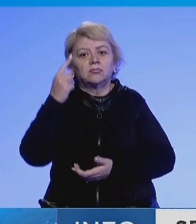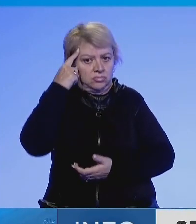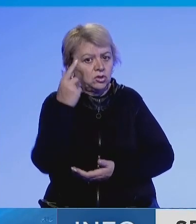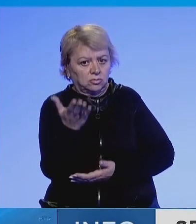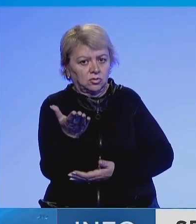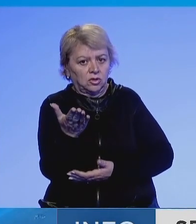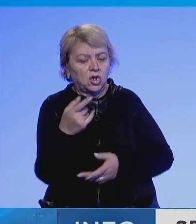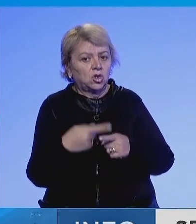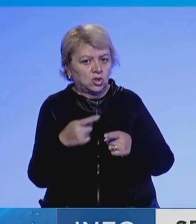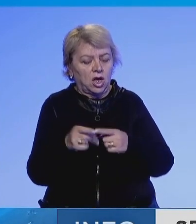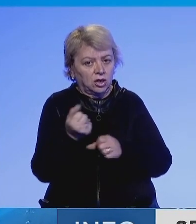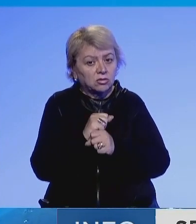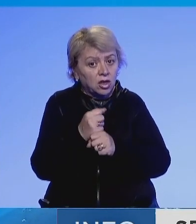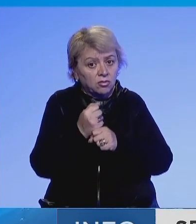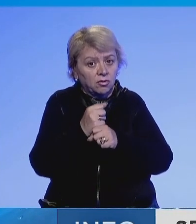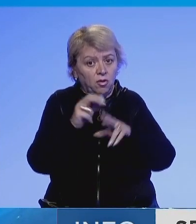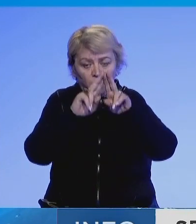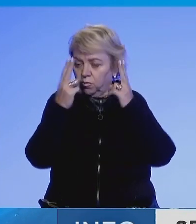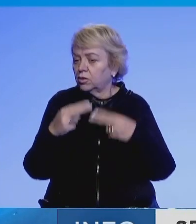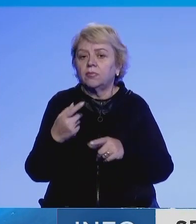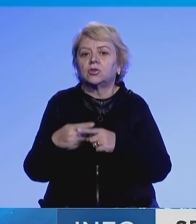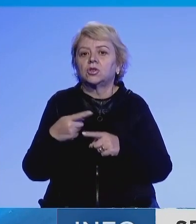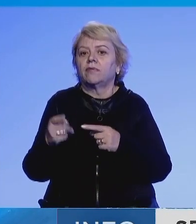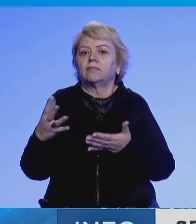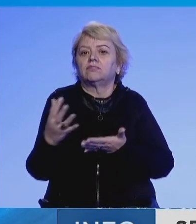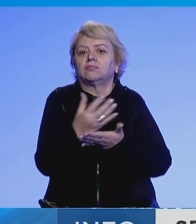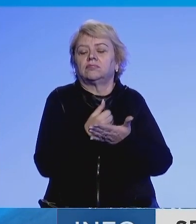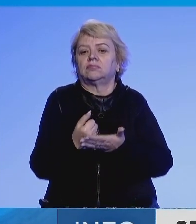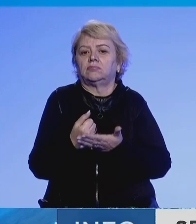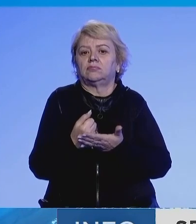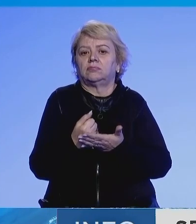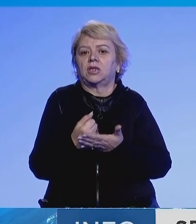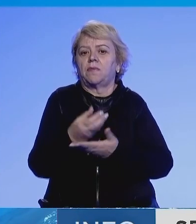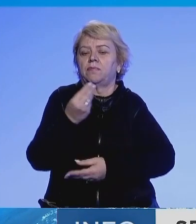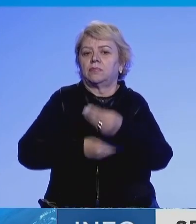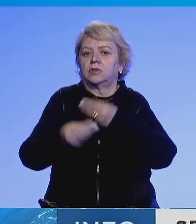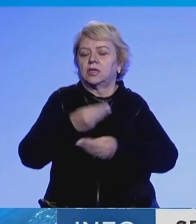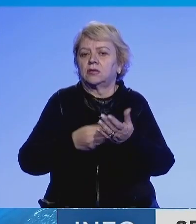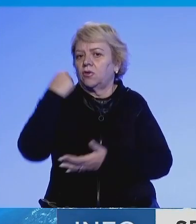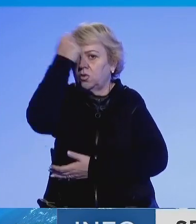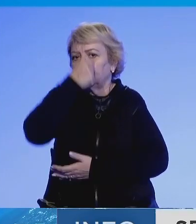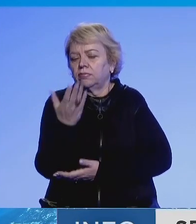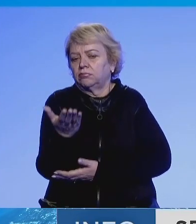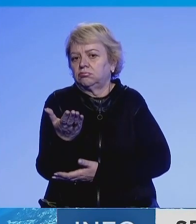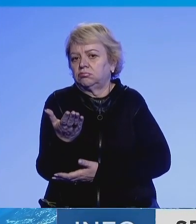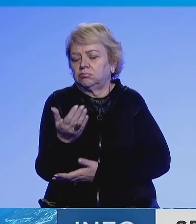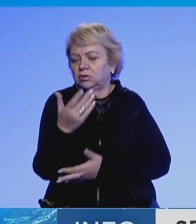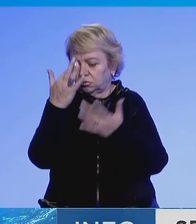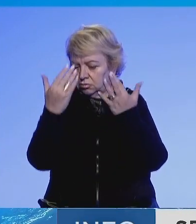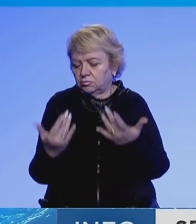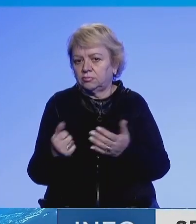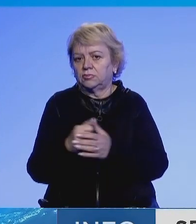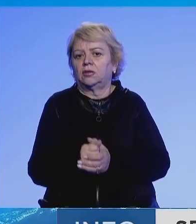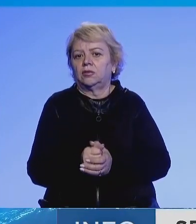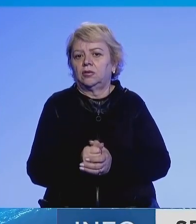është përshkakt të krizës globale, a përshkakt të përfitimeve të bizneseve në Kosovë. Sa për logaritje, do të të